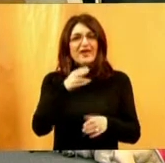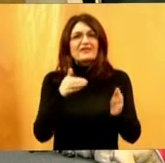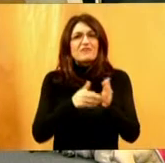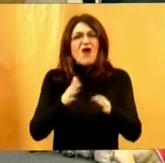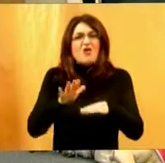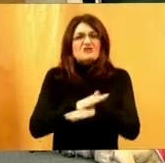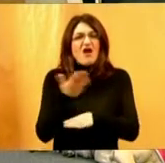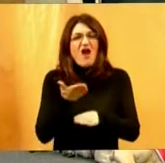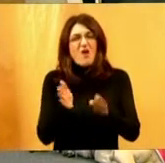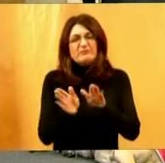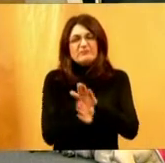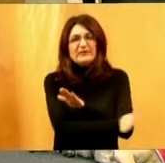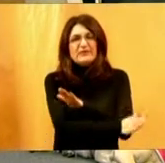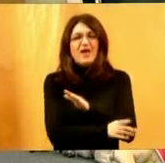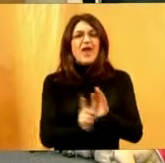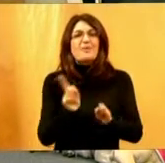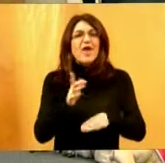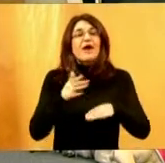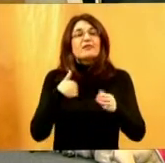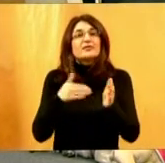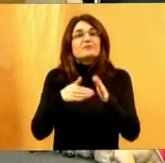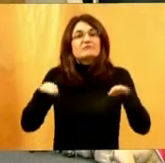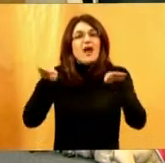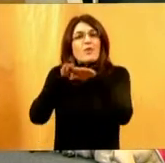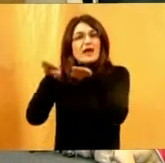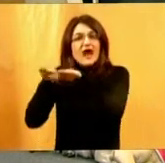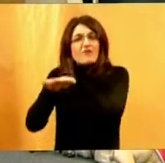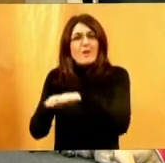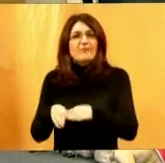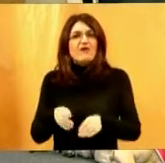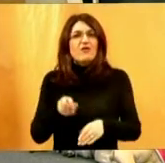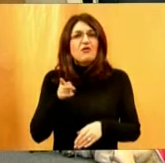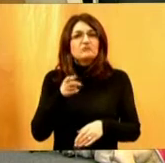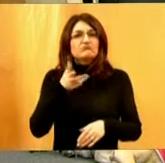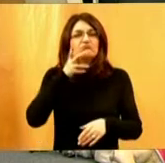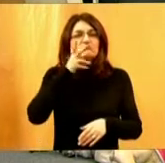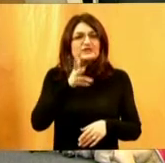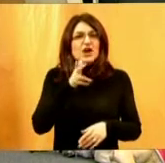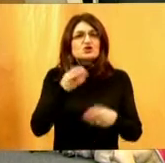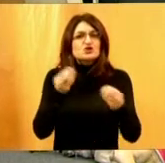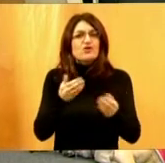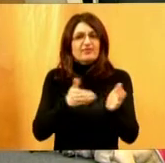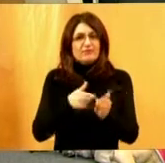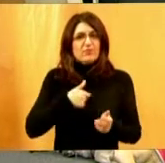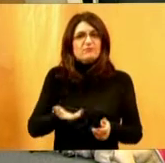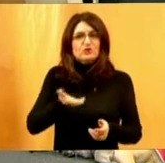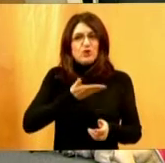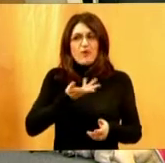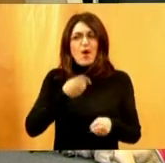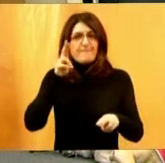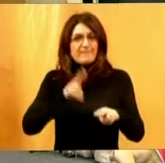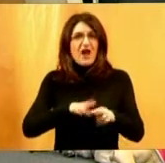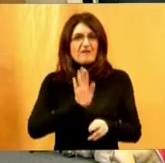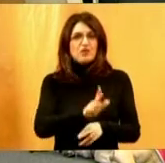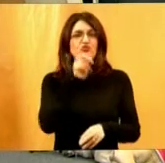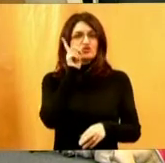minorni, da ne osjećaju se ravnopravni drugima, da mogu tražiti ono što im pripada po pravima u stvari